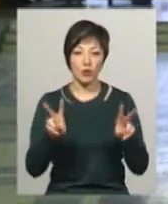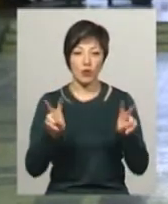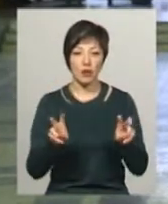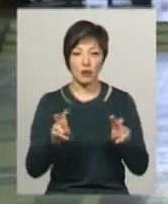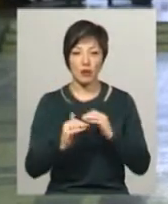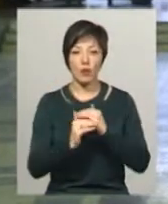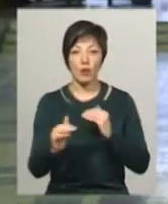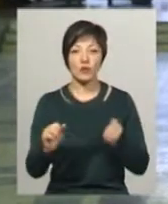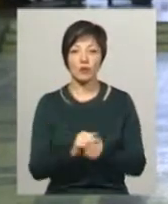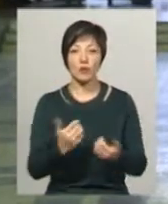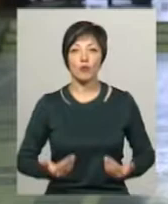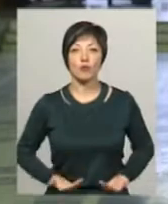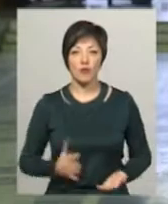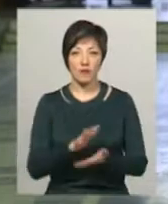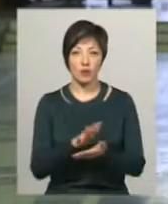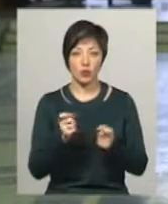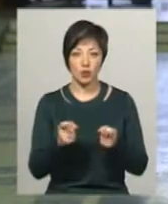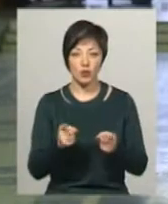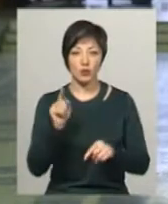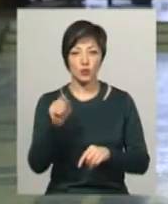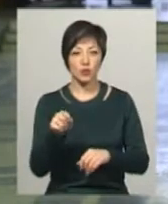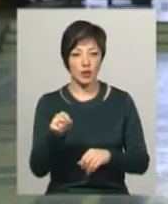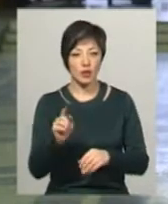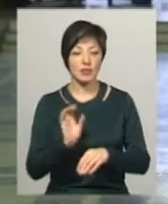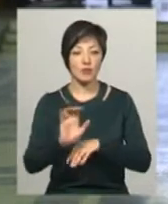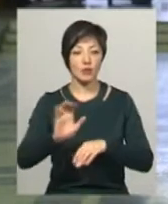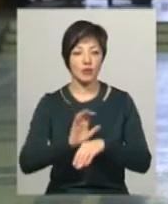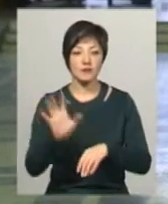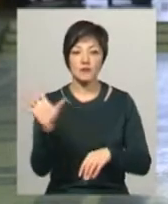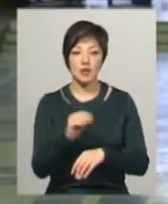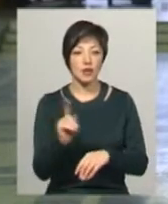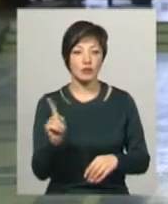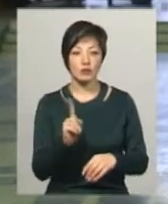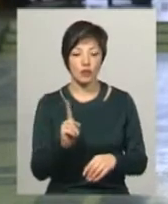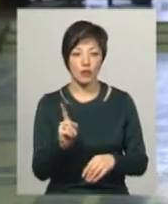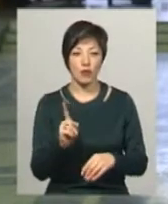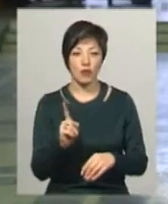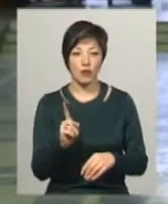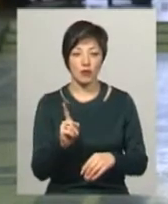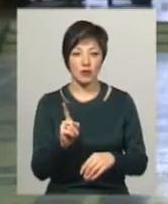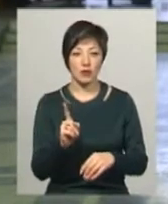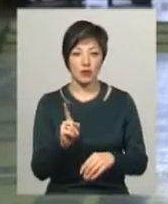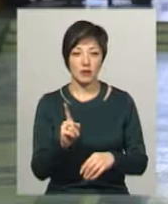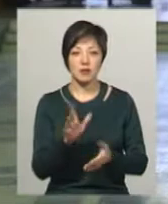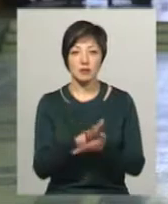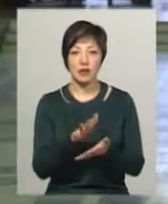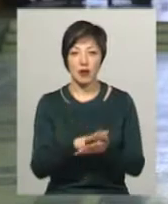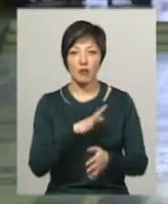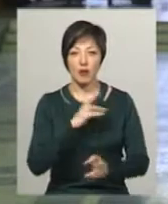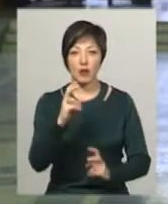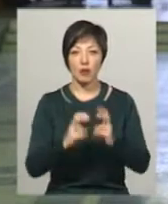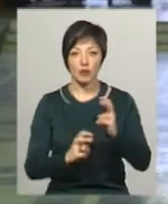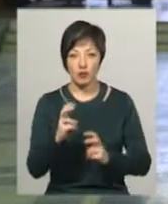полігон твердих побутових відходів. І туди звозилось все, що вироблялось, які відходи були на